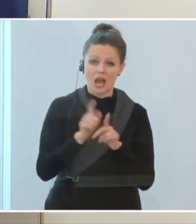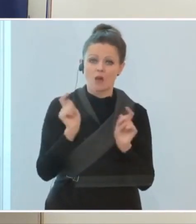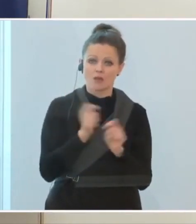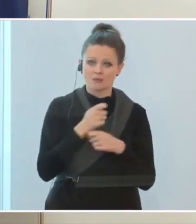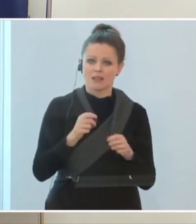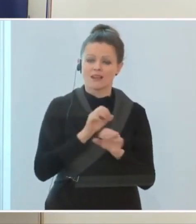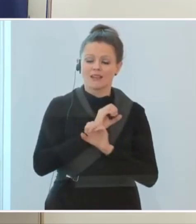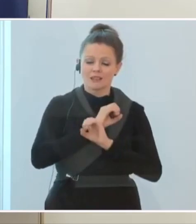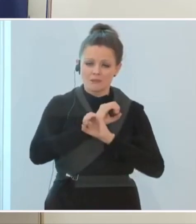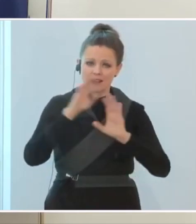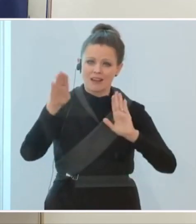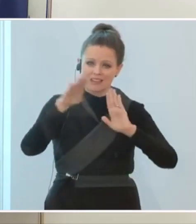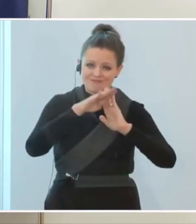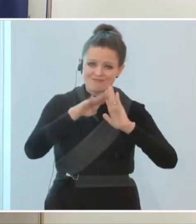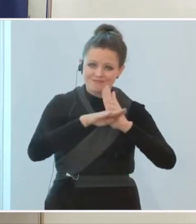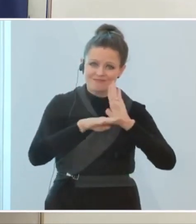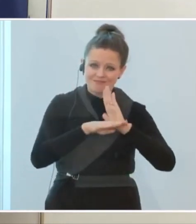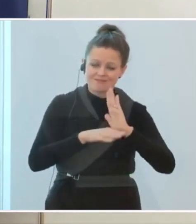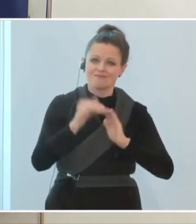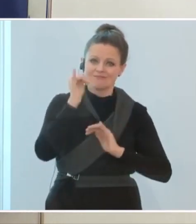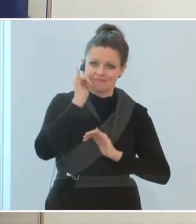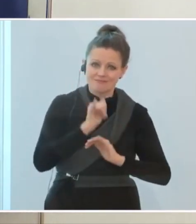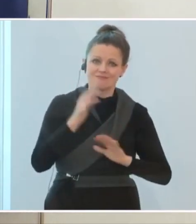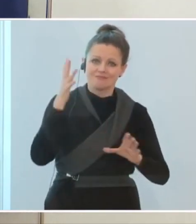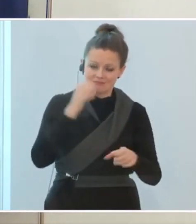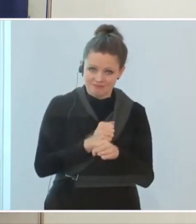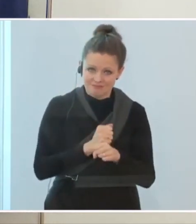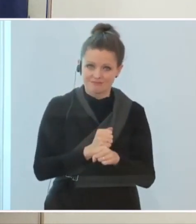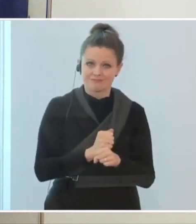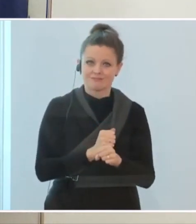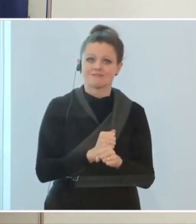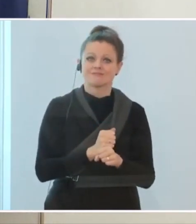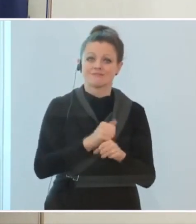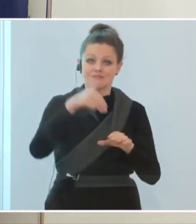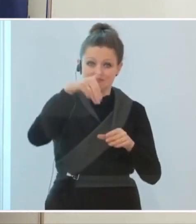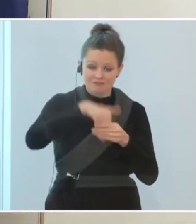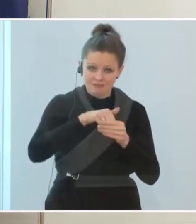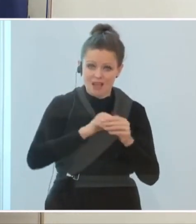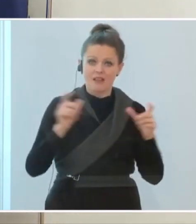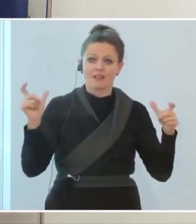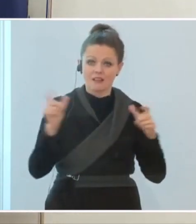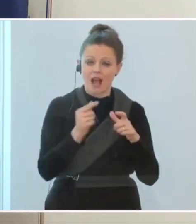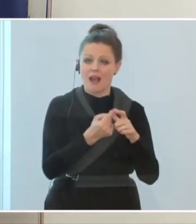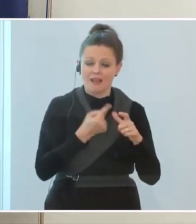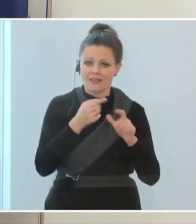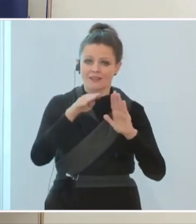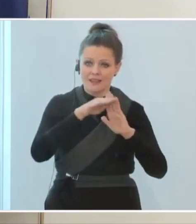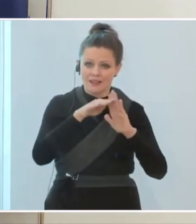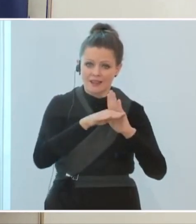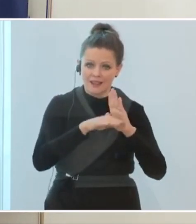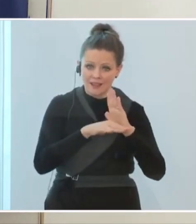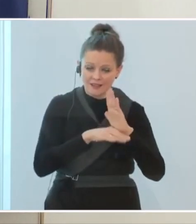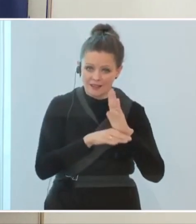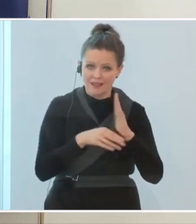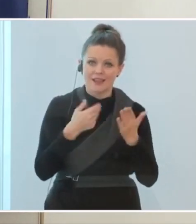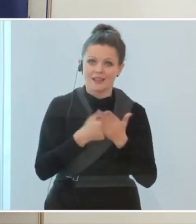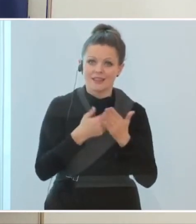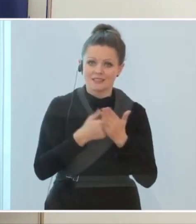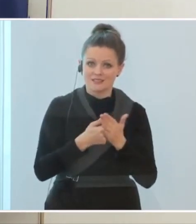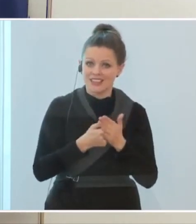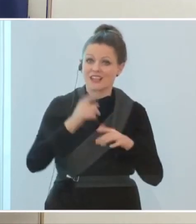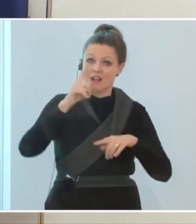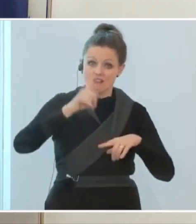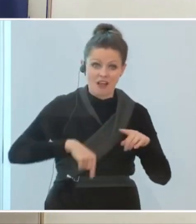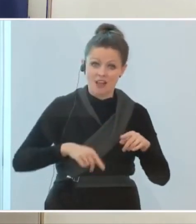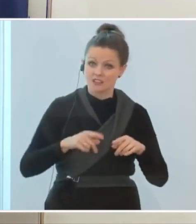Bedingungen Reisen stattfinden dürfen und das sind Quarantäneregeln. Und insofern wäre es falsch, zu sagen, man darf weder ein-